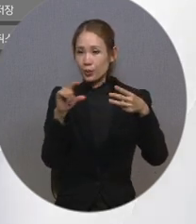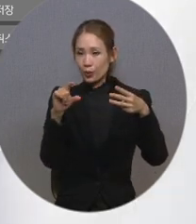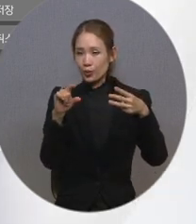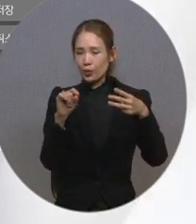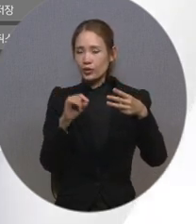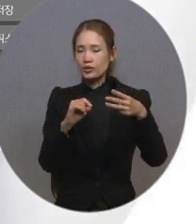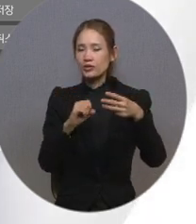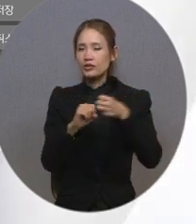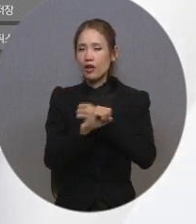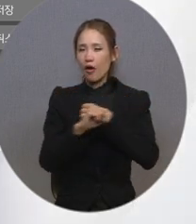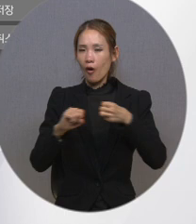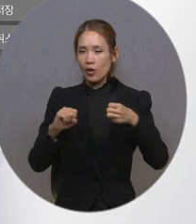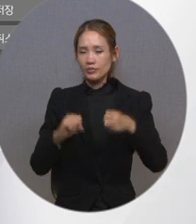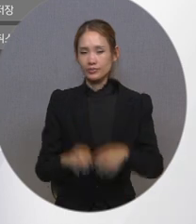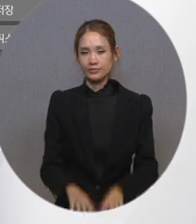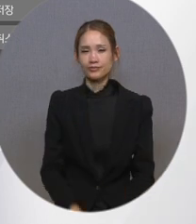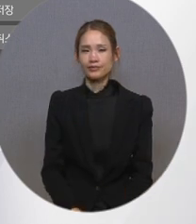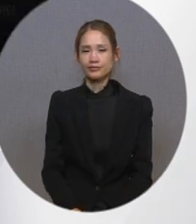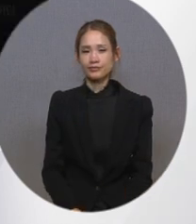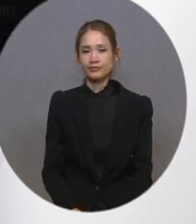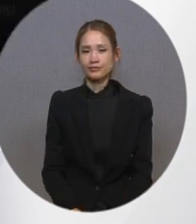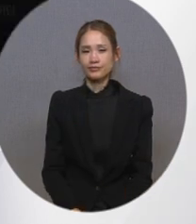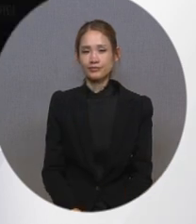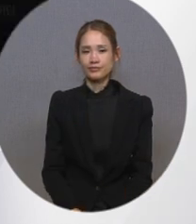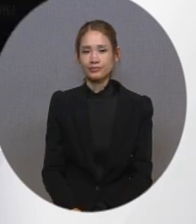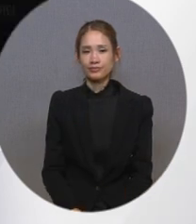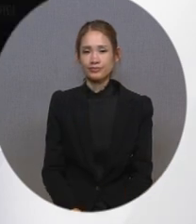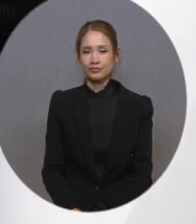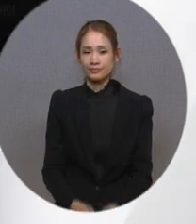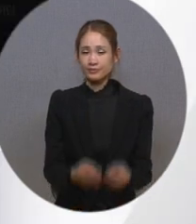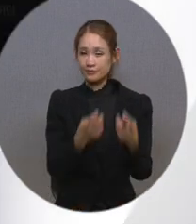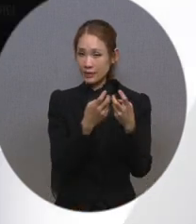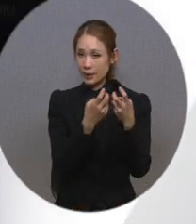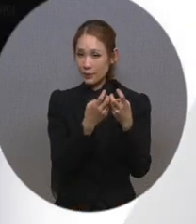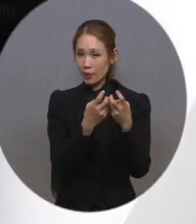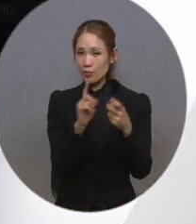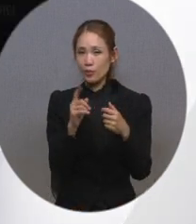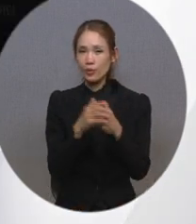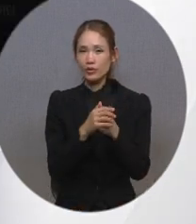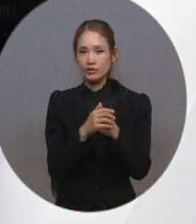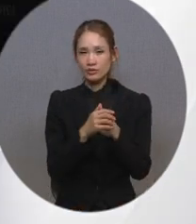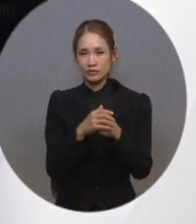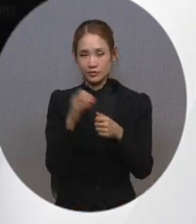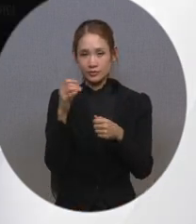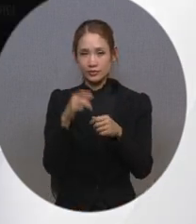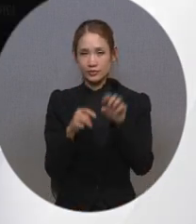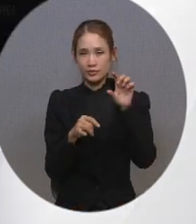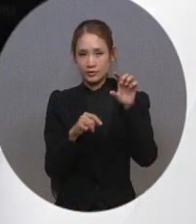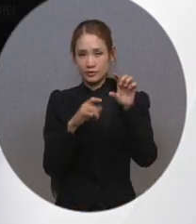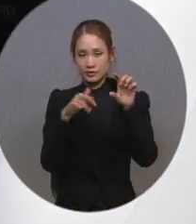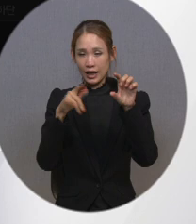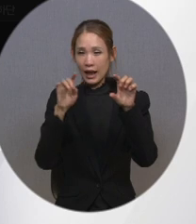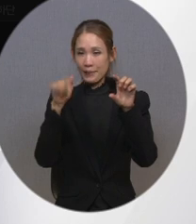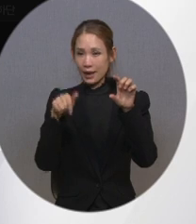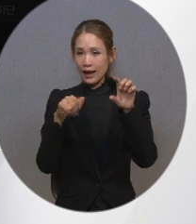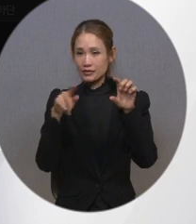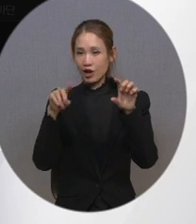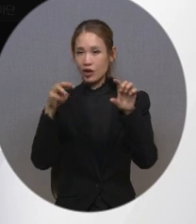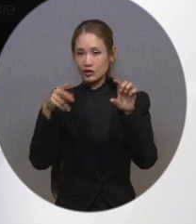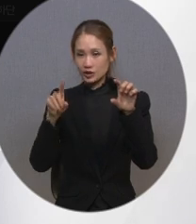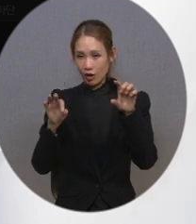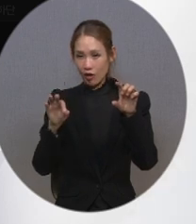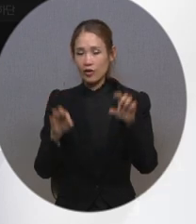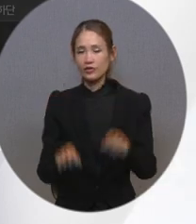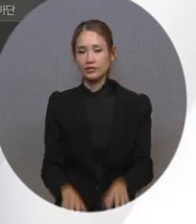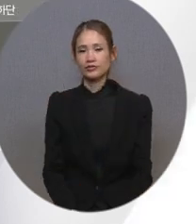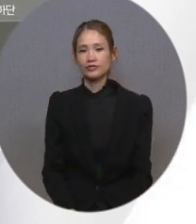단계로 조정 가능합니다. 도정 방법은 폐쇄자막을 켜고 끌 수 있었던 자막 설정으로 진입해 주신 후